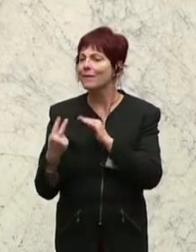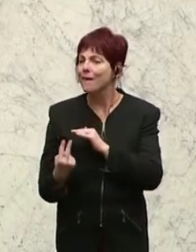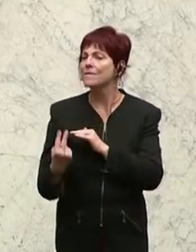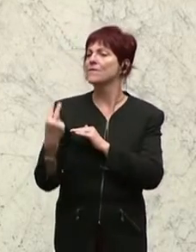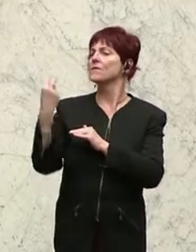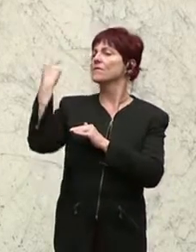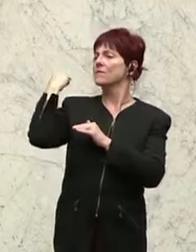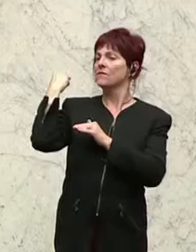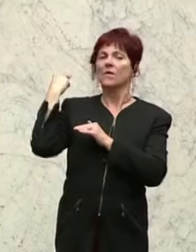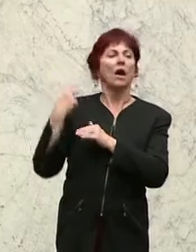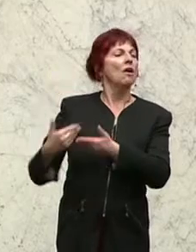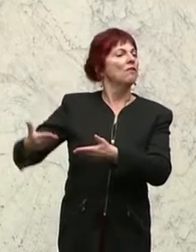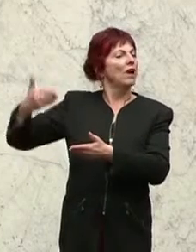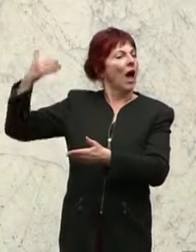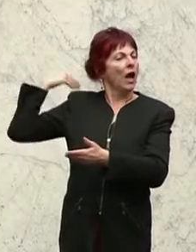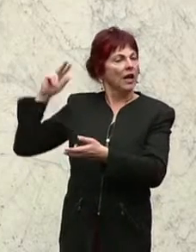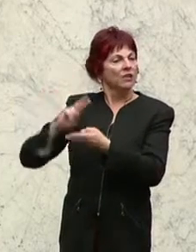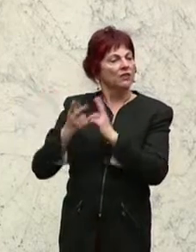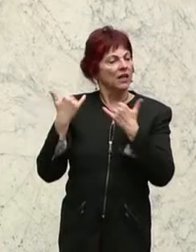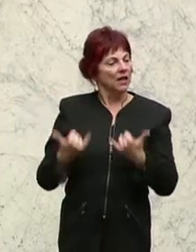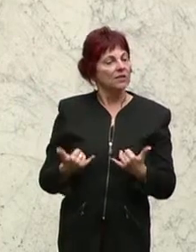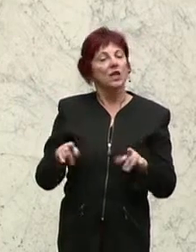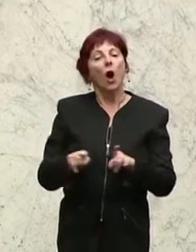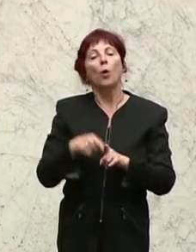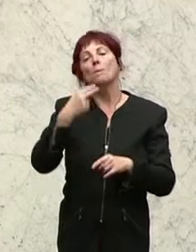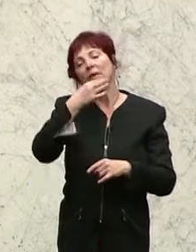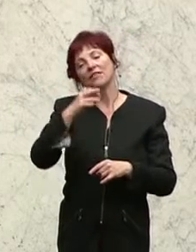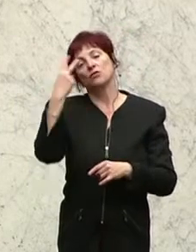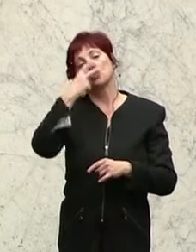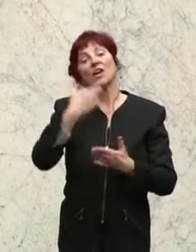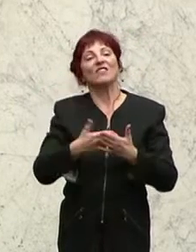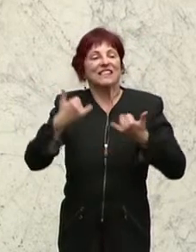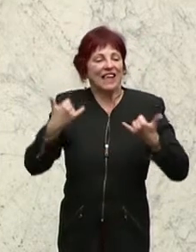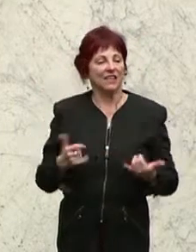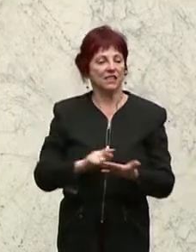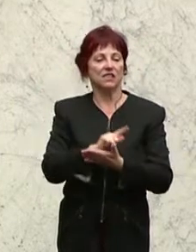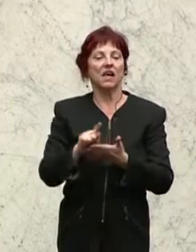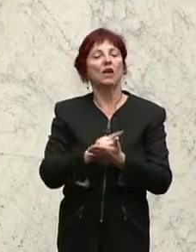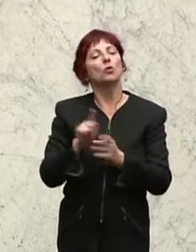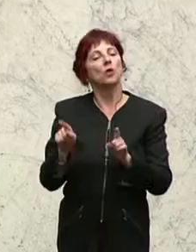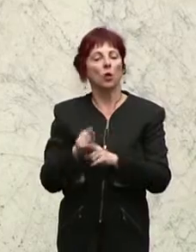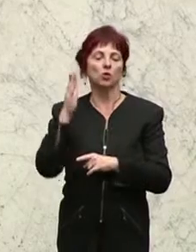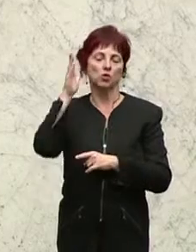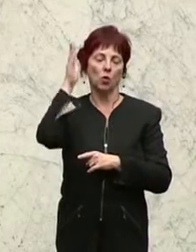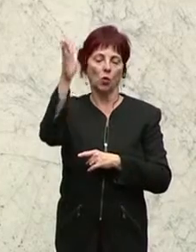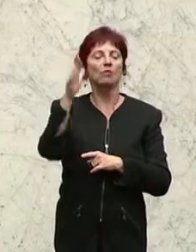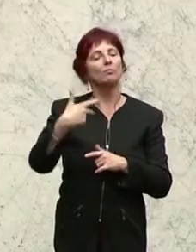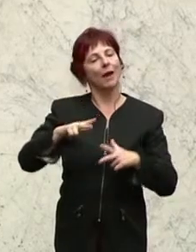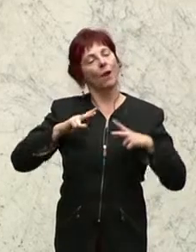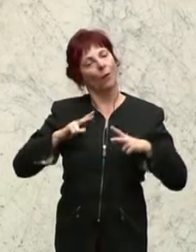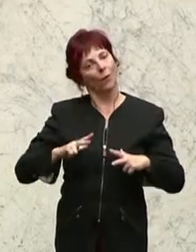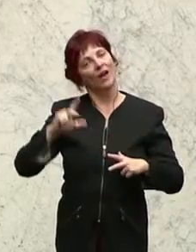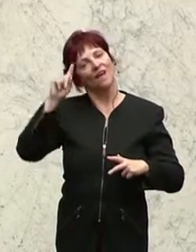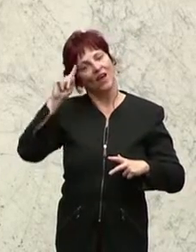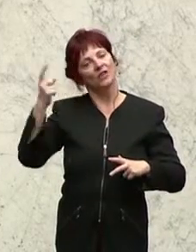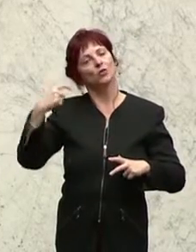Verständnis der Gegenwart und eine Gelassenheit für die Zukunft liefert. Das wäre mein Wunsch und ich freue mich schon auf die ersten Schritte, die